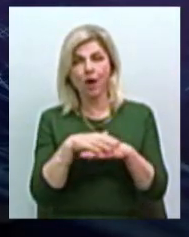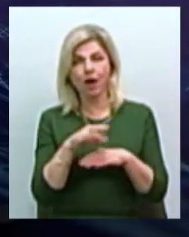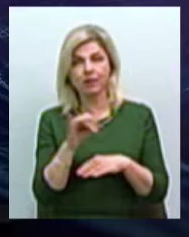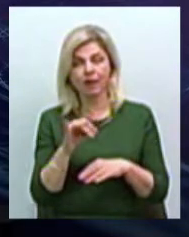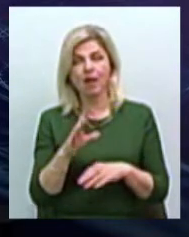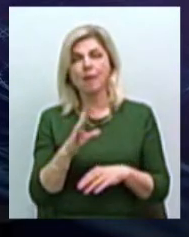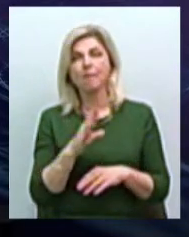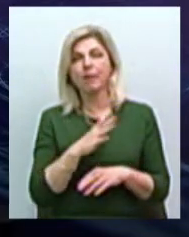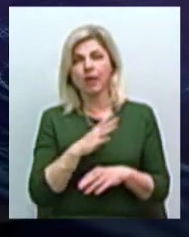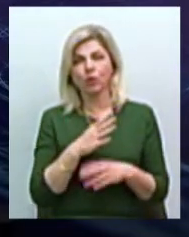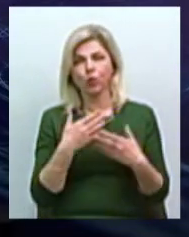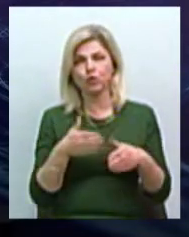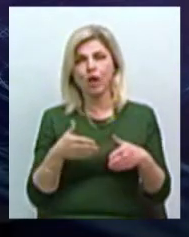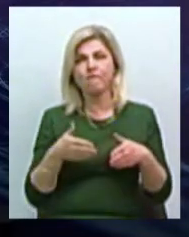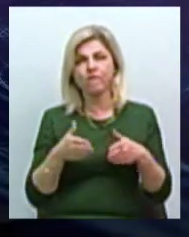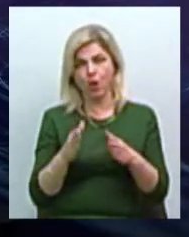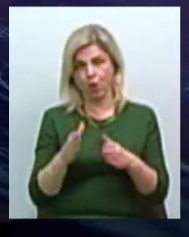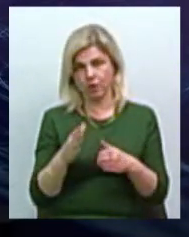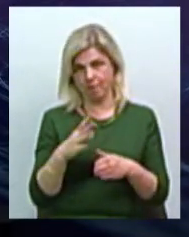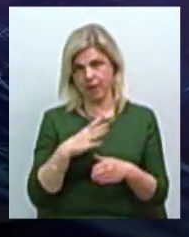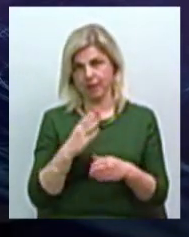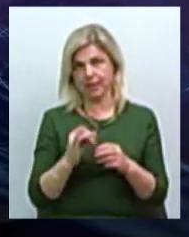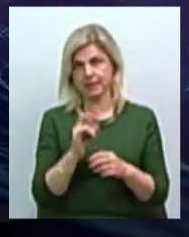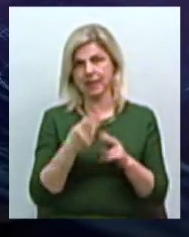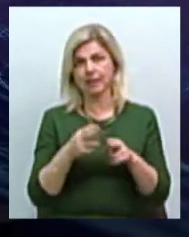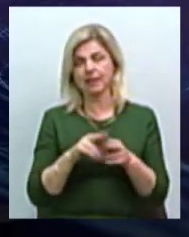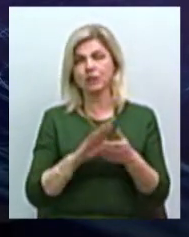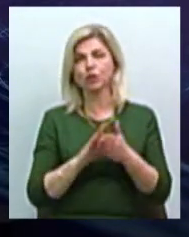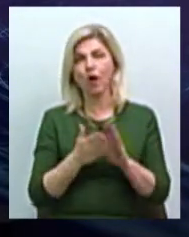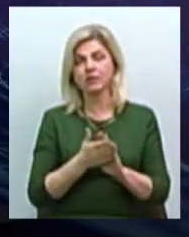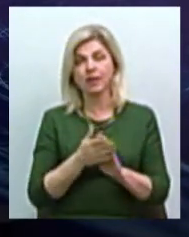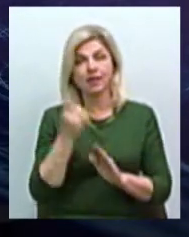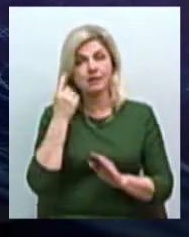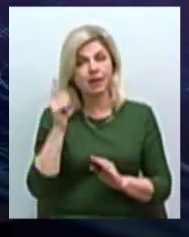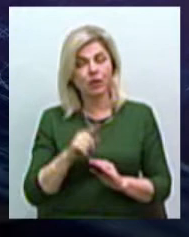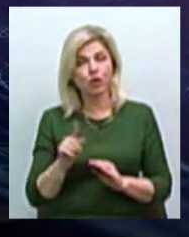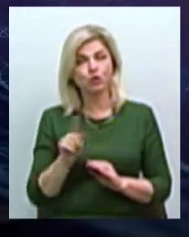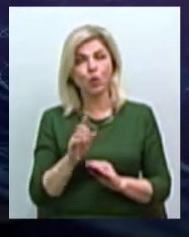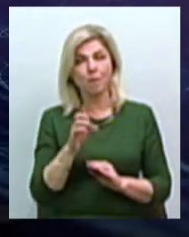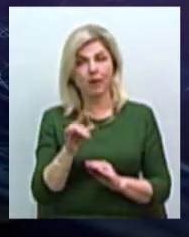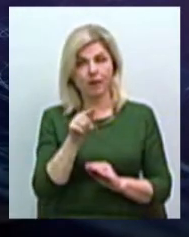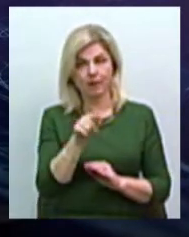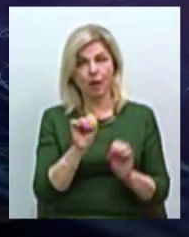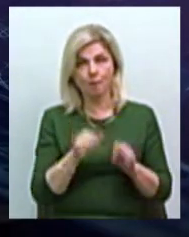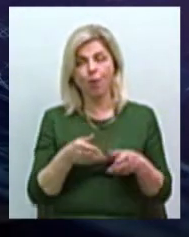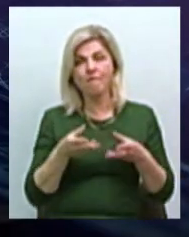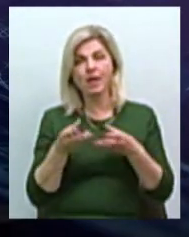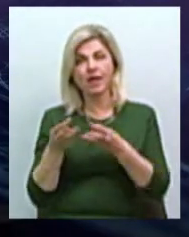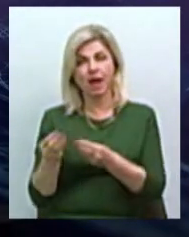виход з цієї ситуації. Знаєте, щоб ти мог впливати на реальні ситуації,